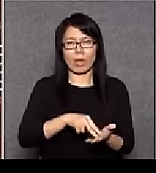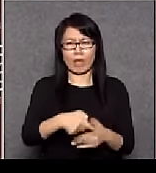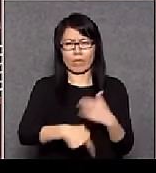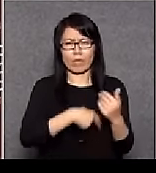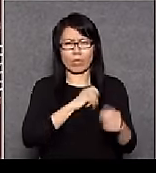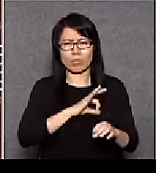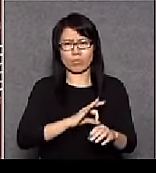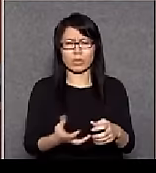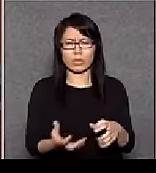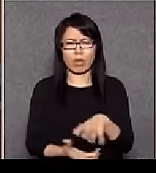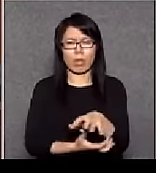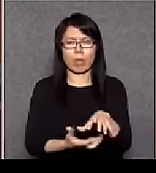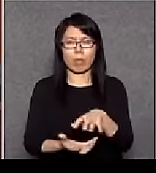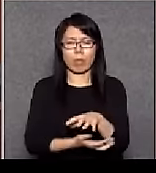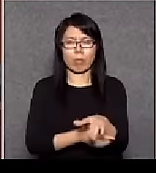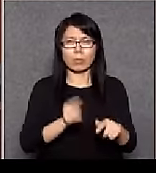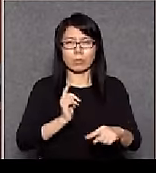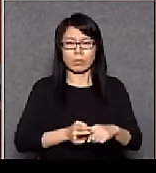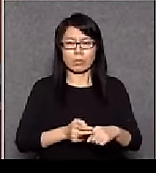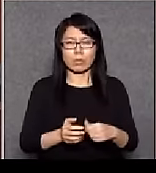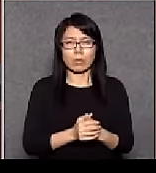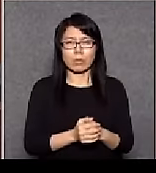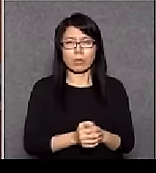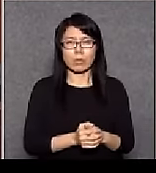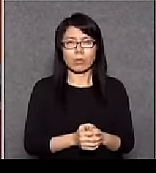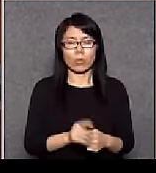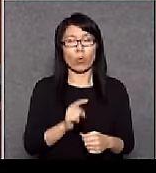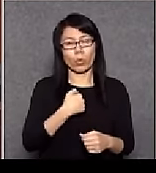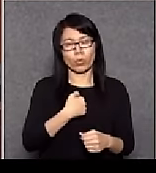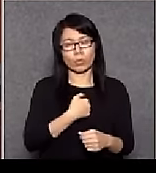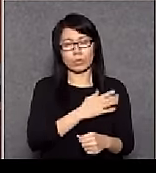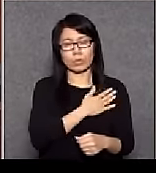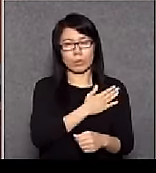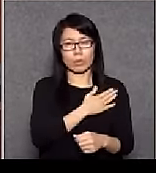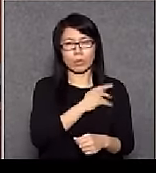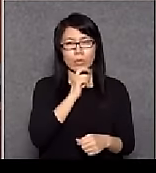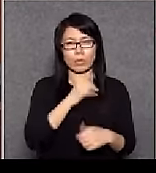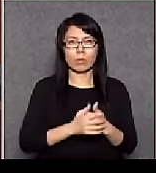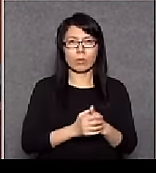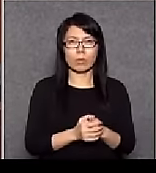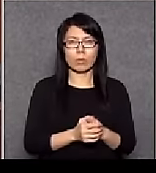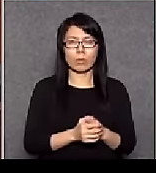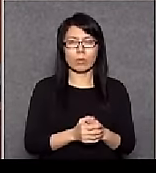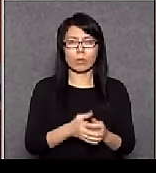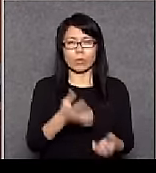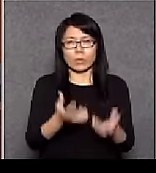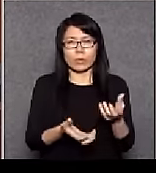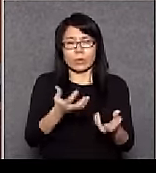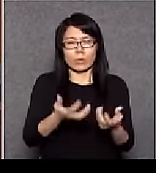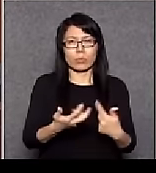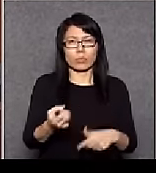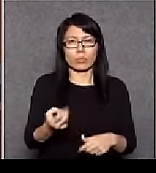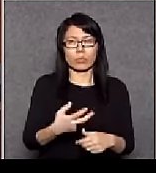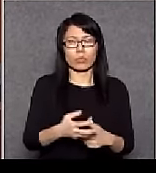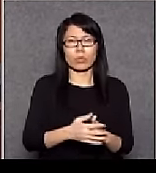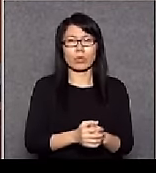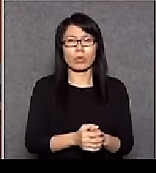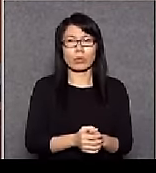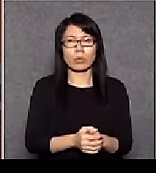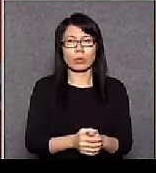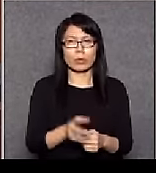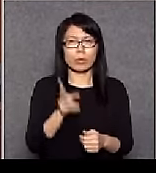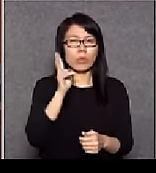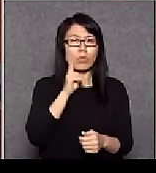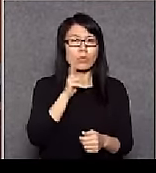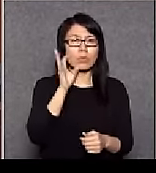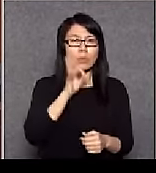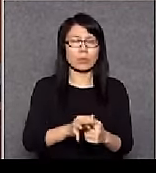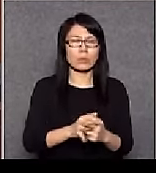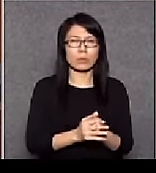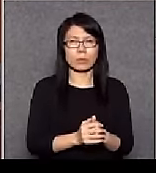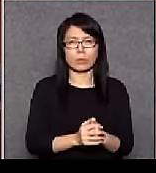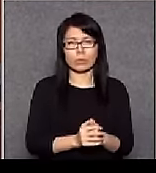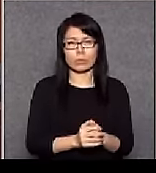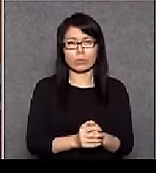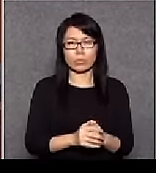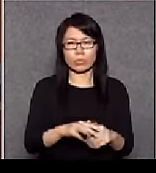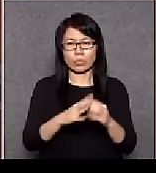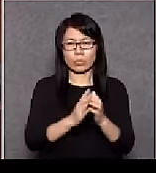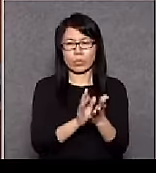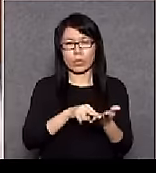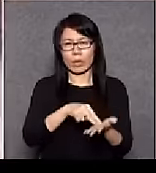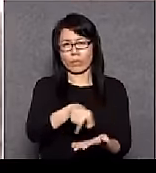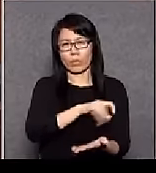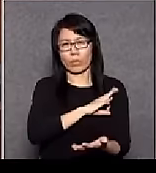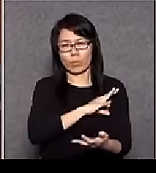塗了當然我都有責任那讓他燒一燒過去兩三個星期整個議會